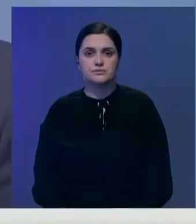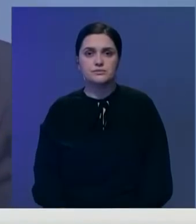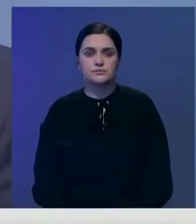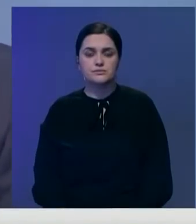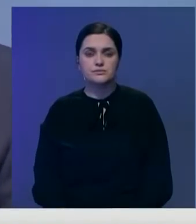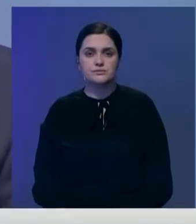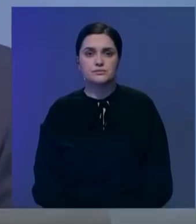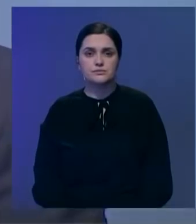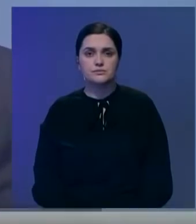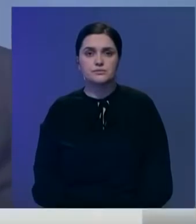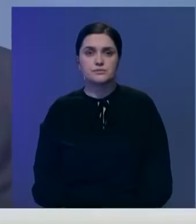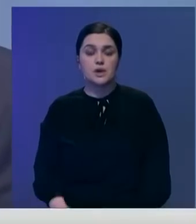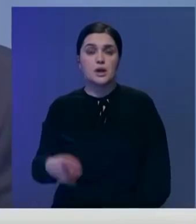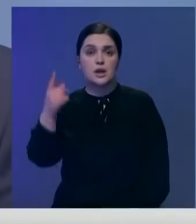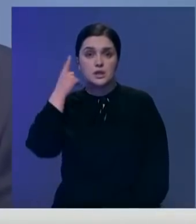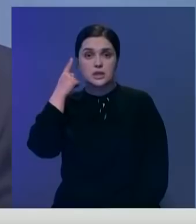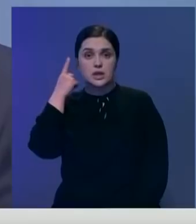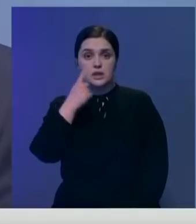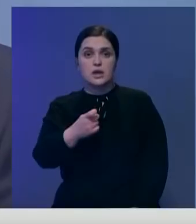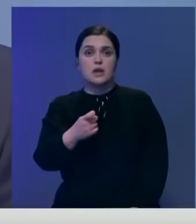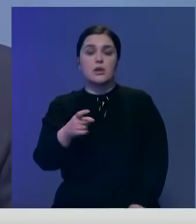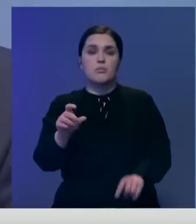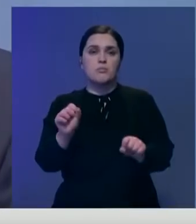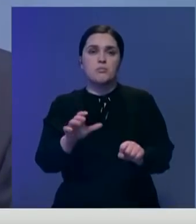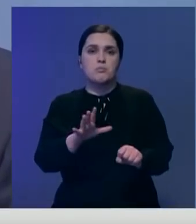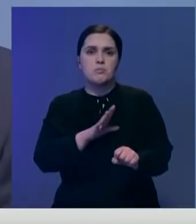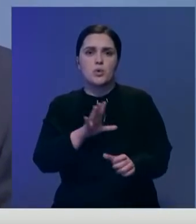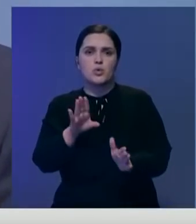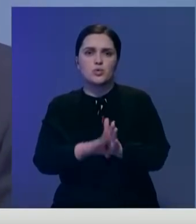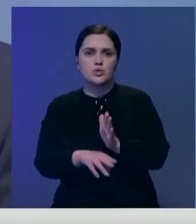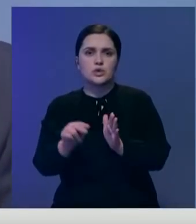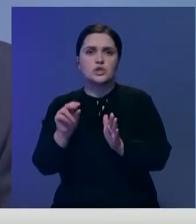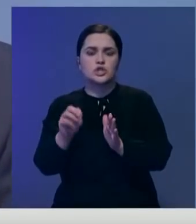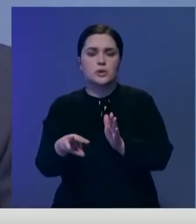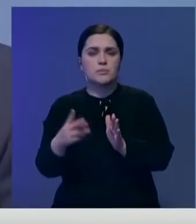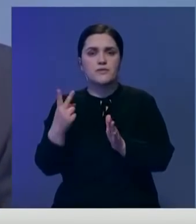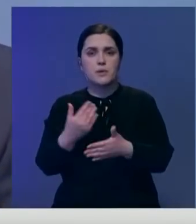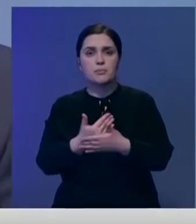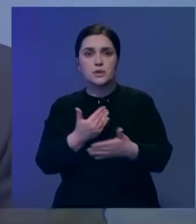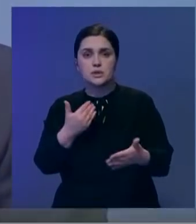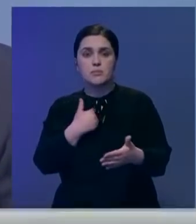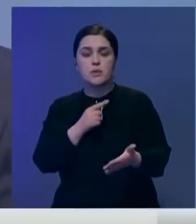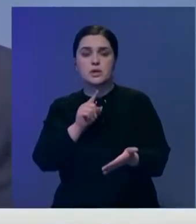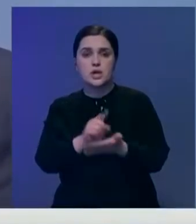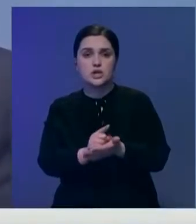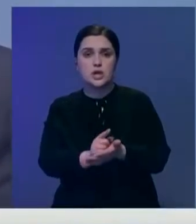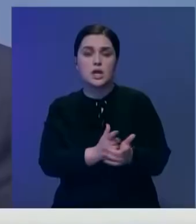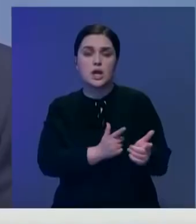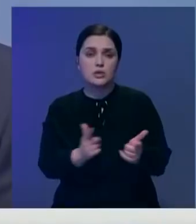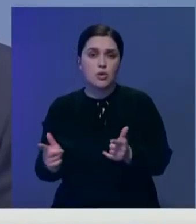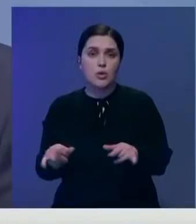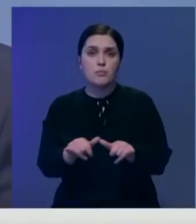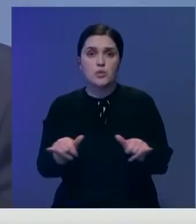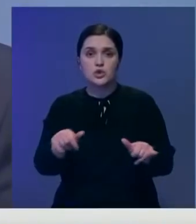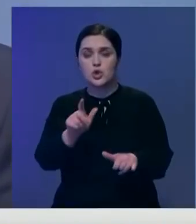Мы видим четкие сигналы того, что эта волна может быть хуже, чем две предыдущие. Мы должны готовиться к тому, что все больше